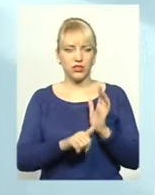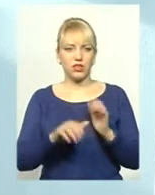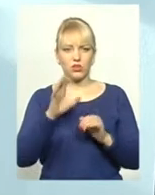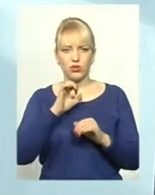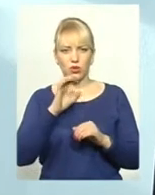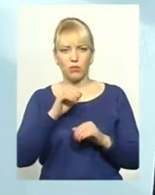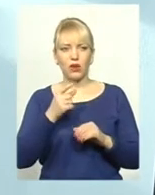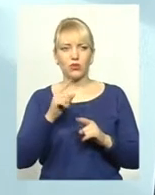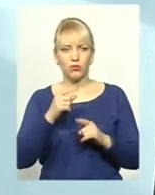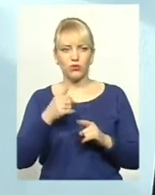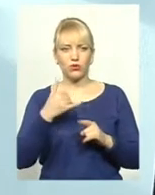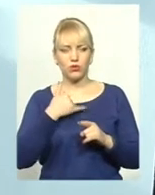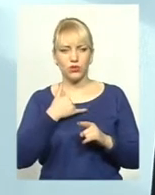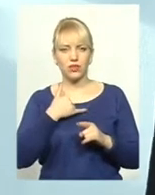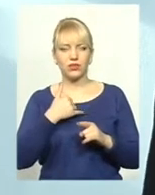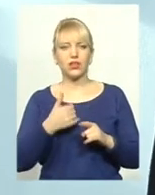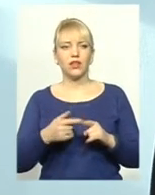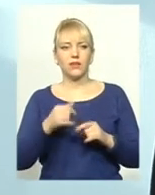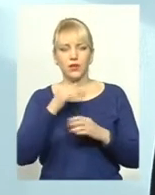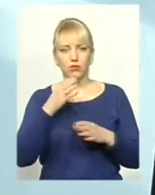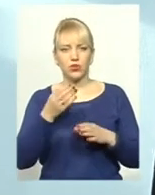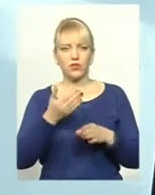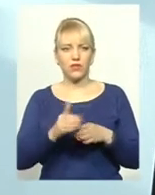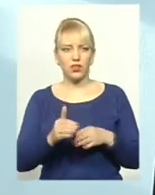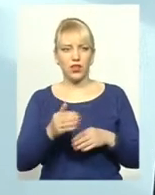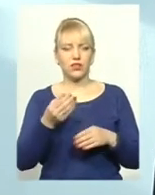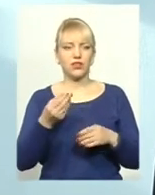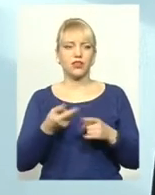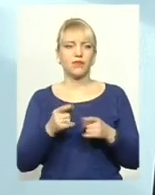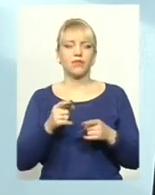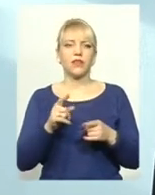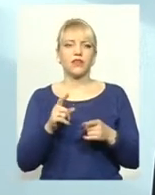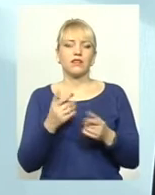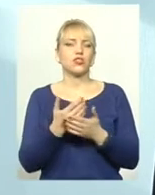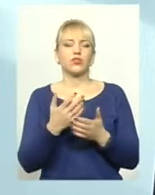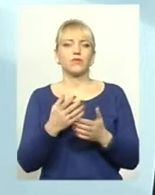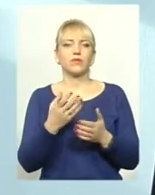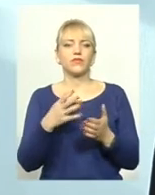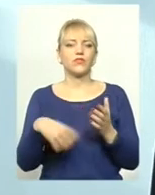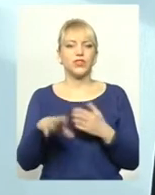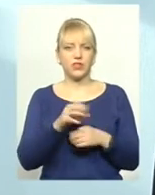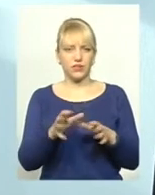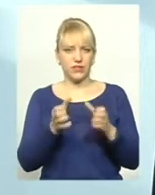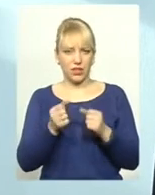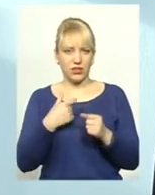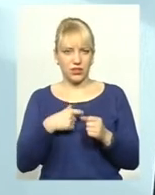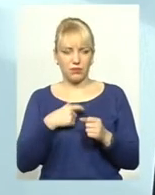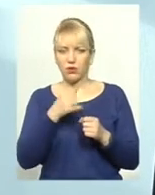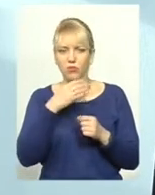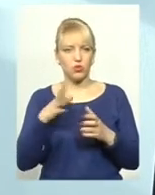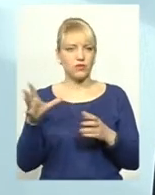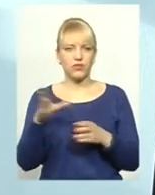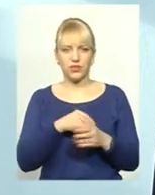Тому що у окрема кухня. Розумієте, ми ж не можемо, тобто виділяється карман на всіх тварин, які у притулку, це 100 тварин. А ми ж не можемо